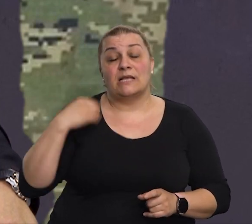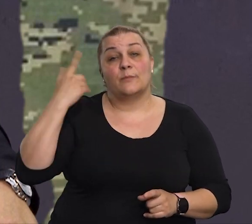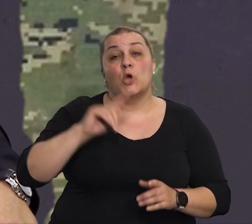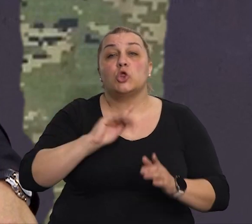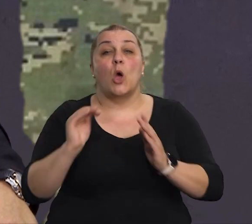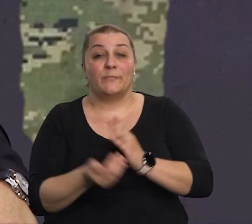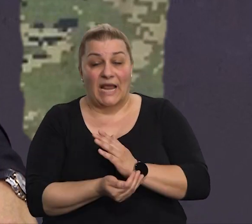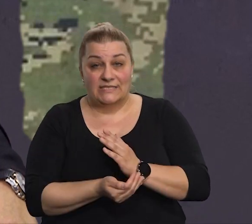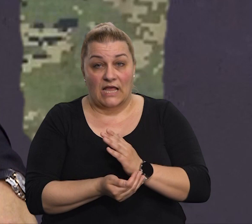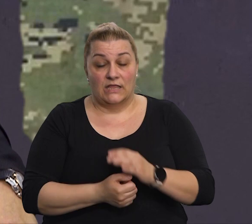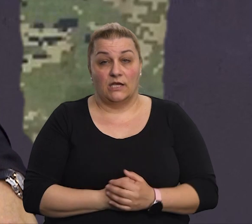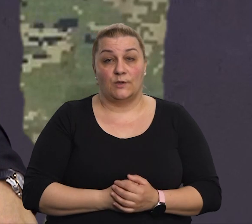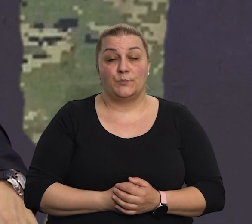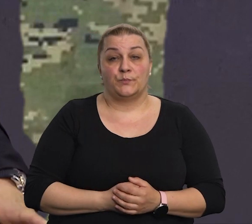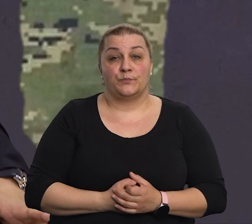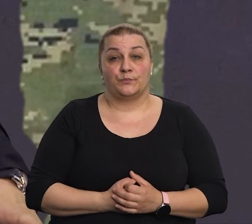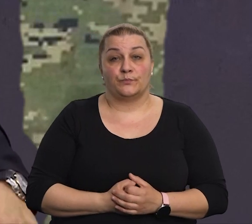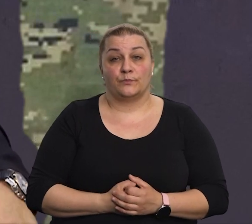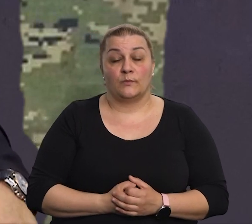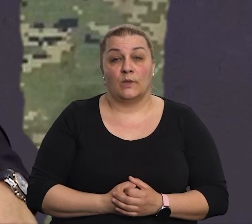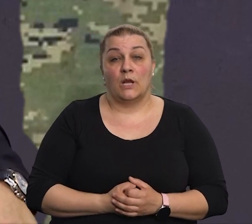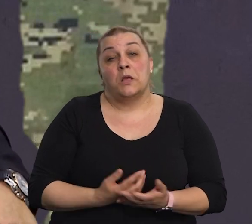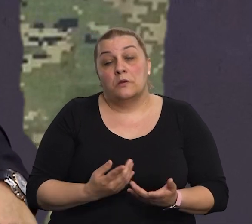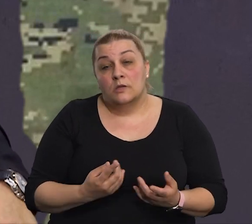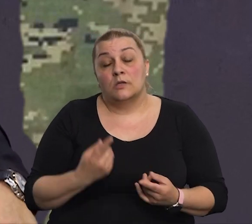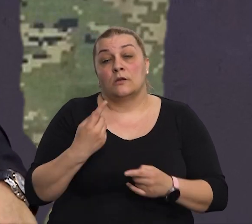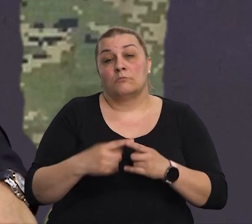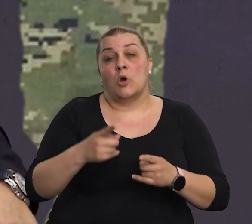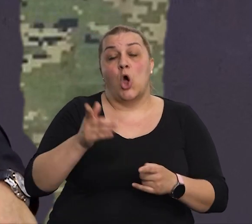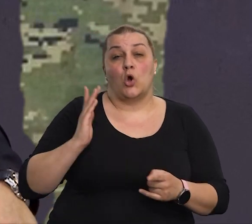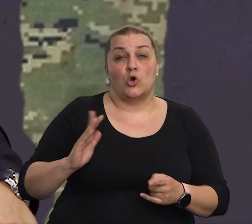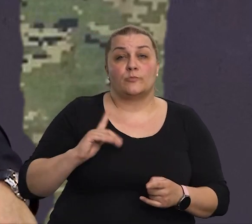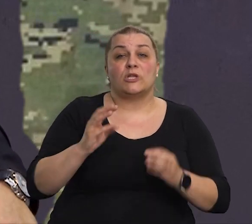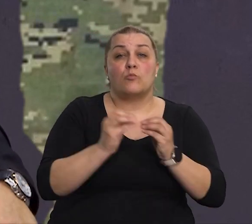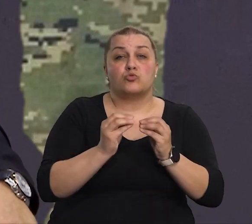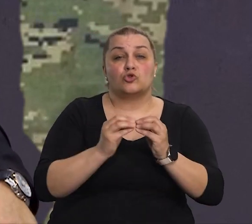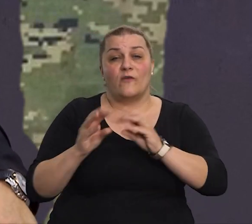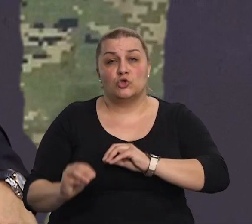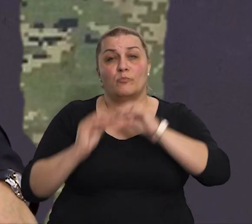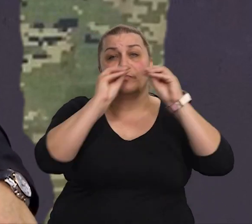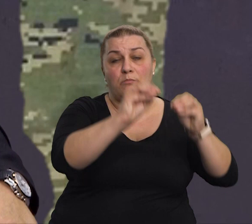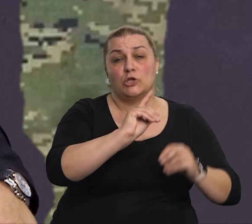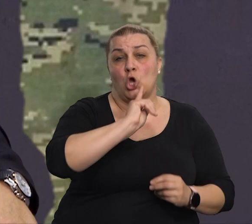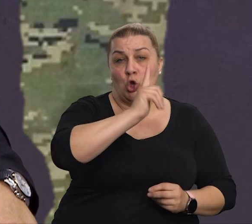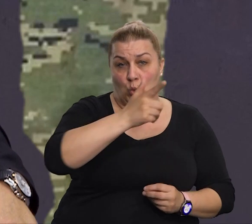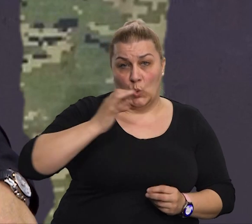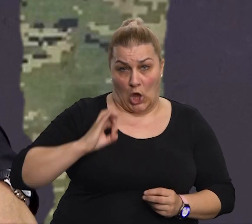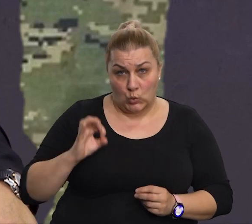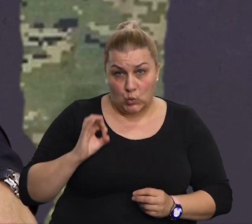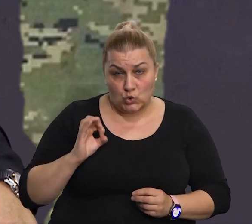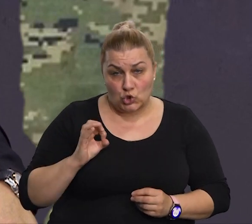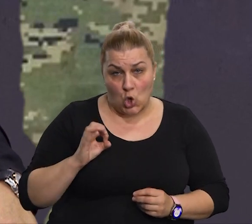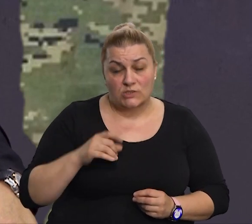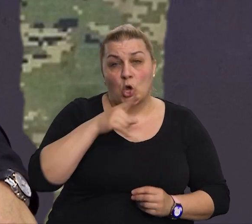predsjednik, međutim, cislav okolnosti, ono, gospodin Bozovač je otišao na novu dužnost, on je